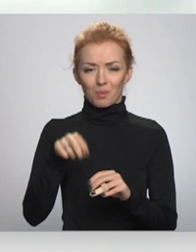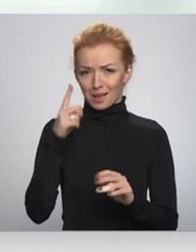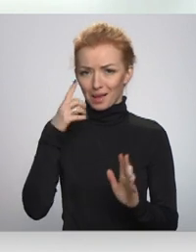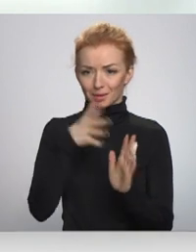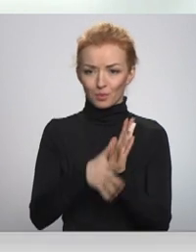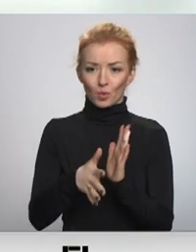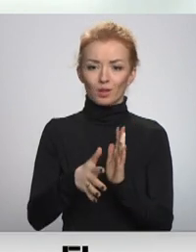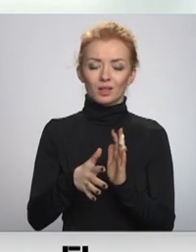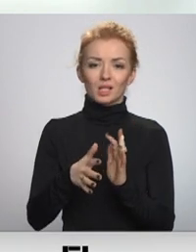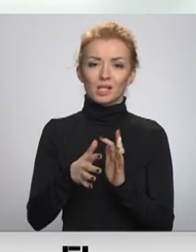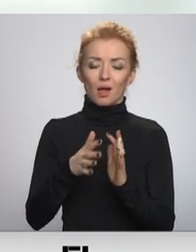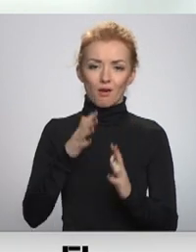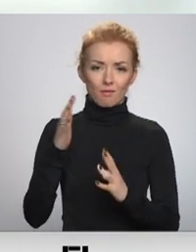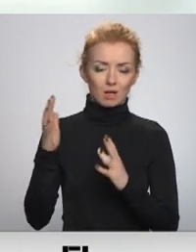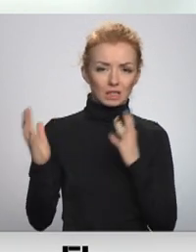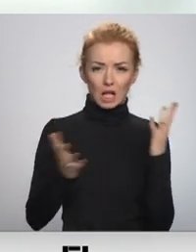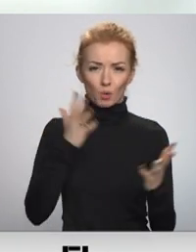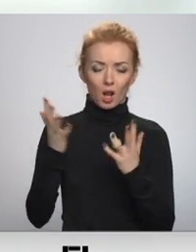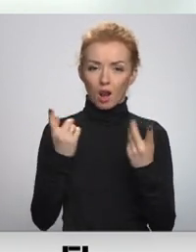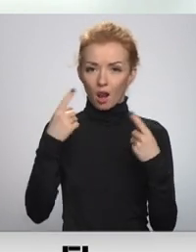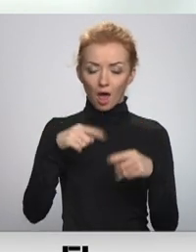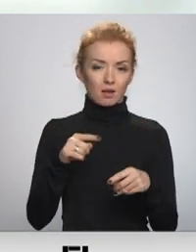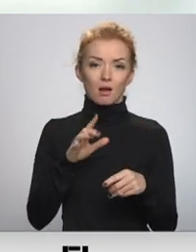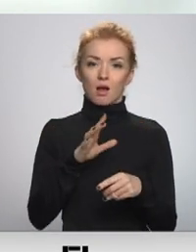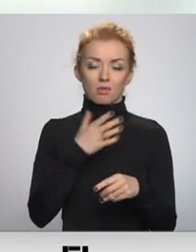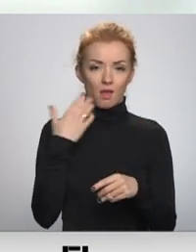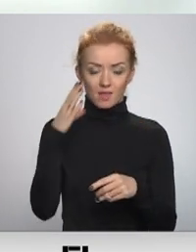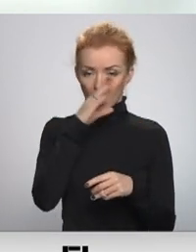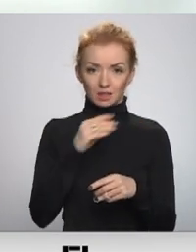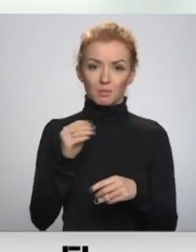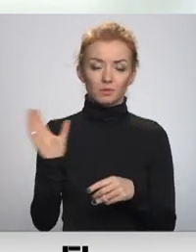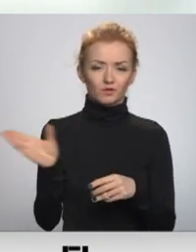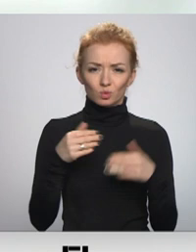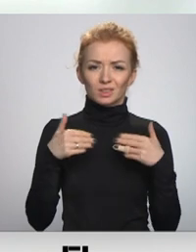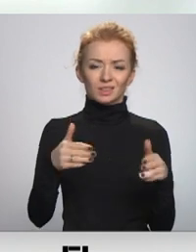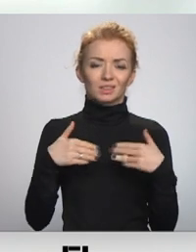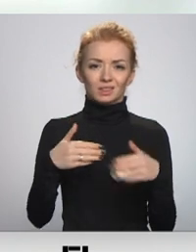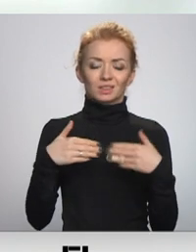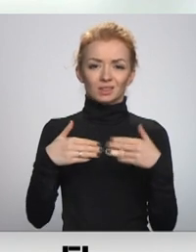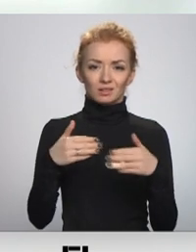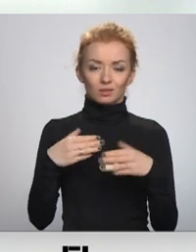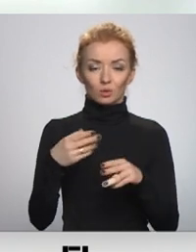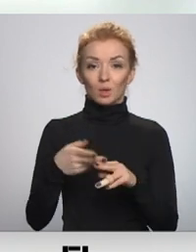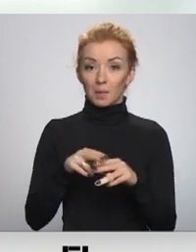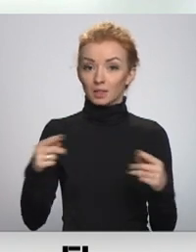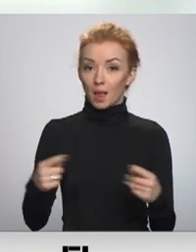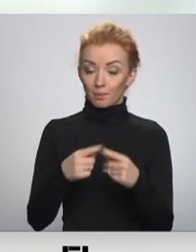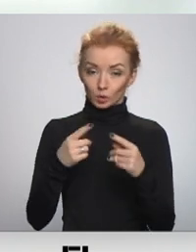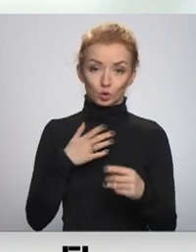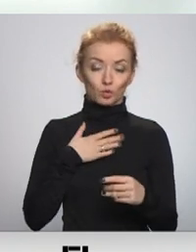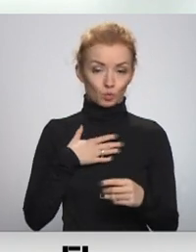snieguputaņa laikā nav iespējams noķert visu sniegu, kas krīt no gaisa un atbilstoši arī